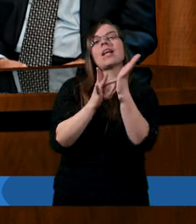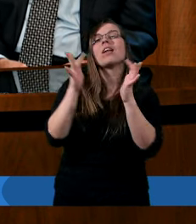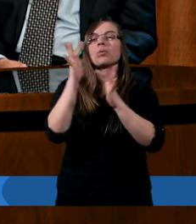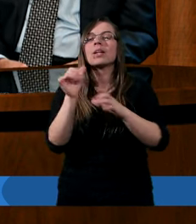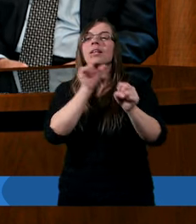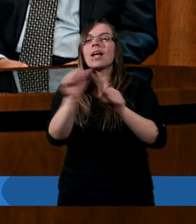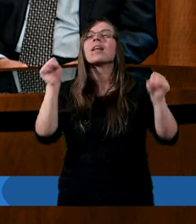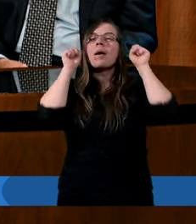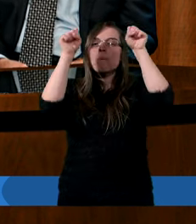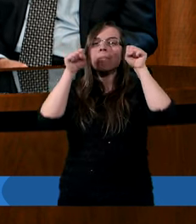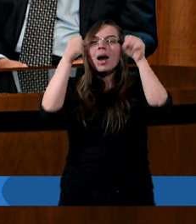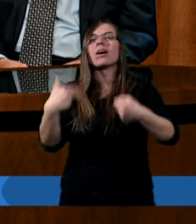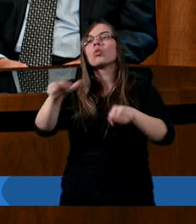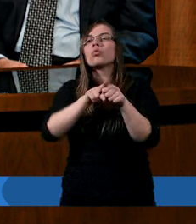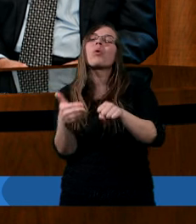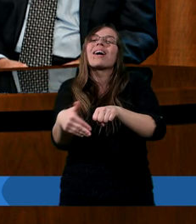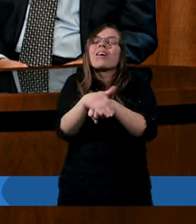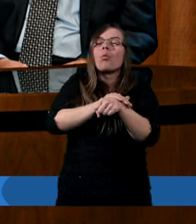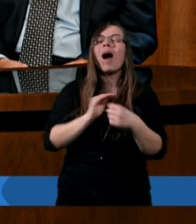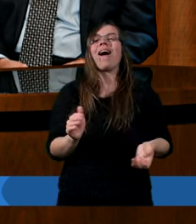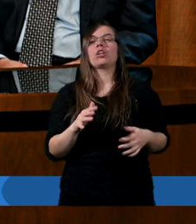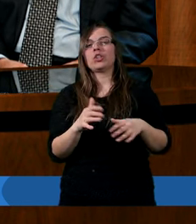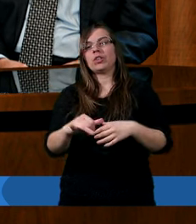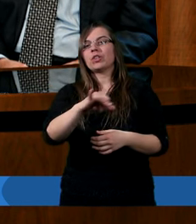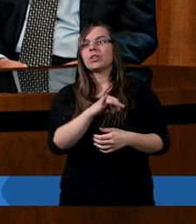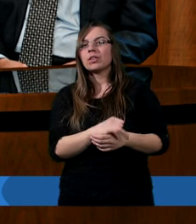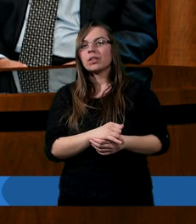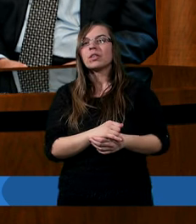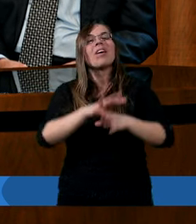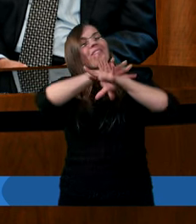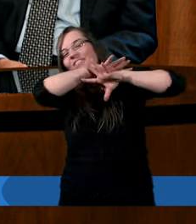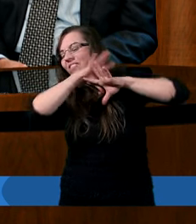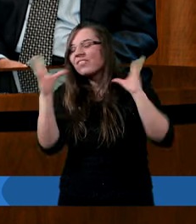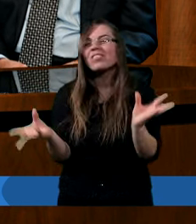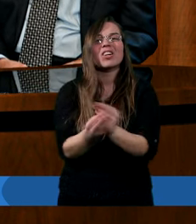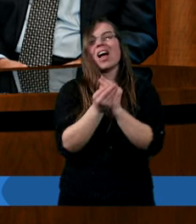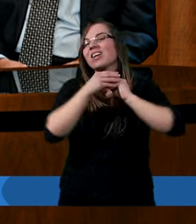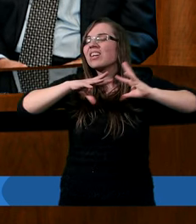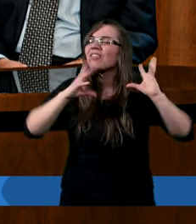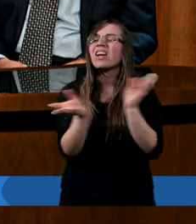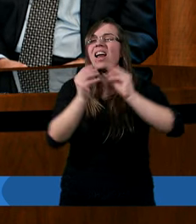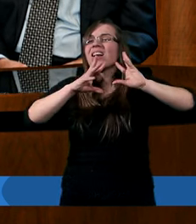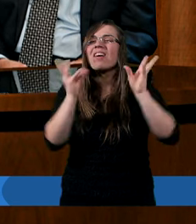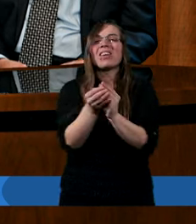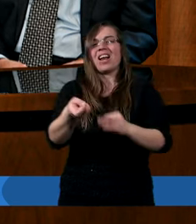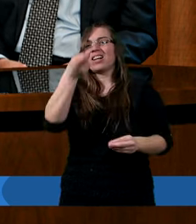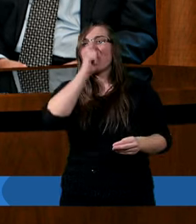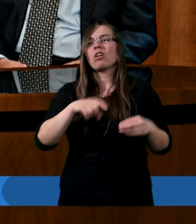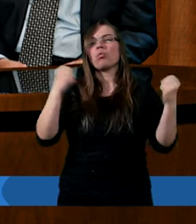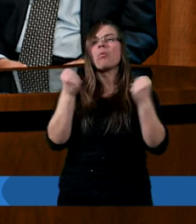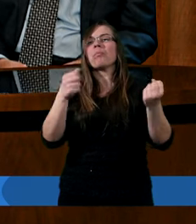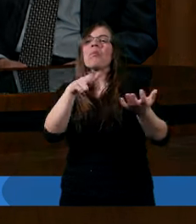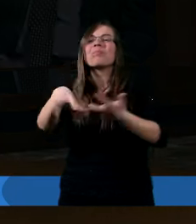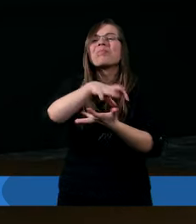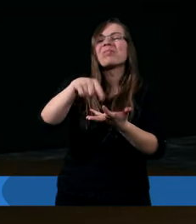Chrystus jest barankiem, który gładzi wszelkie zło, wszelkie grzechy, które są